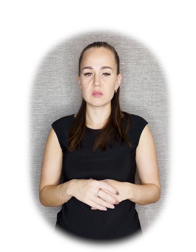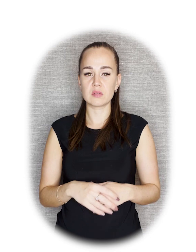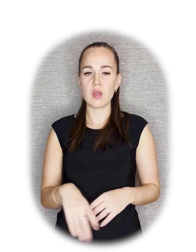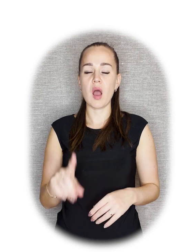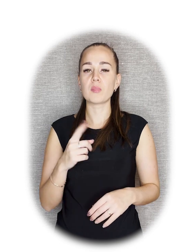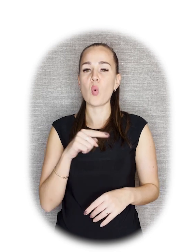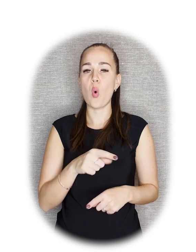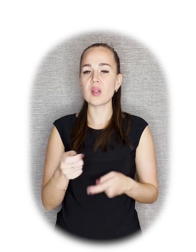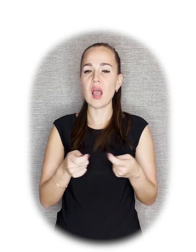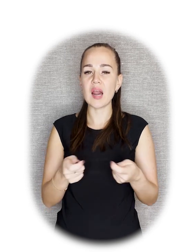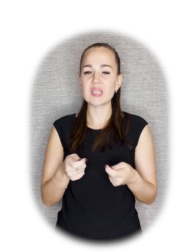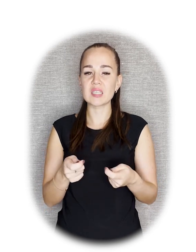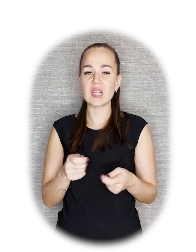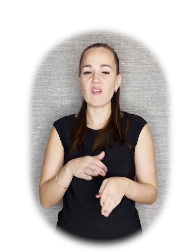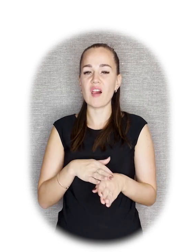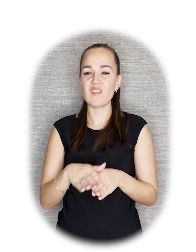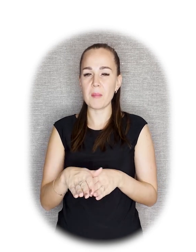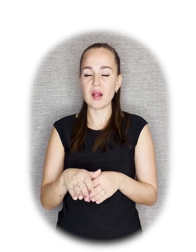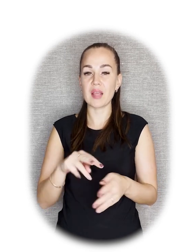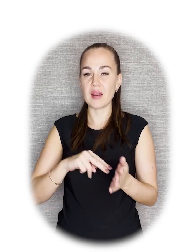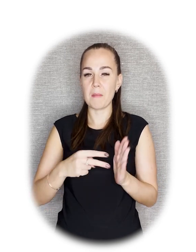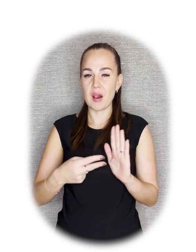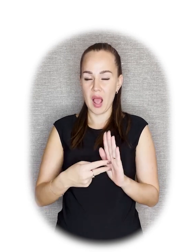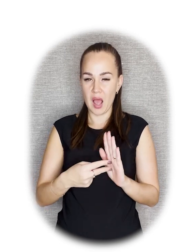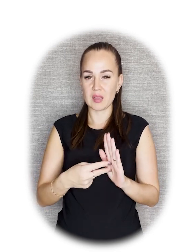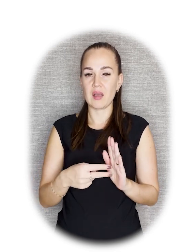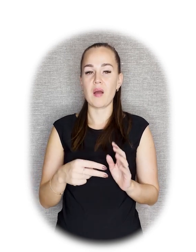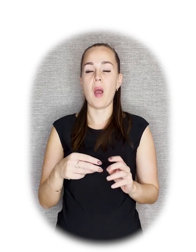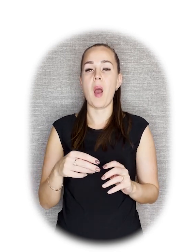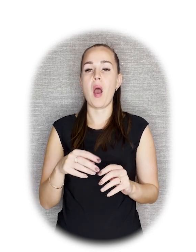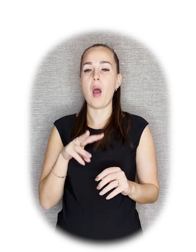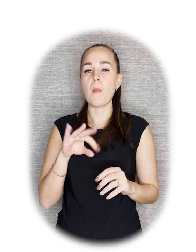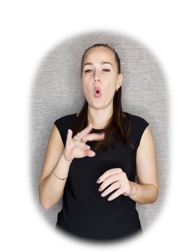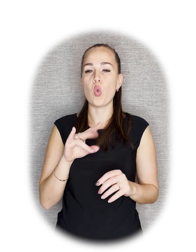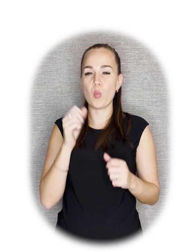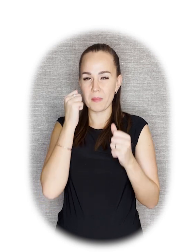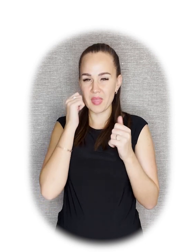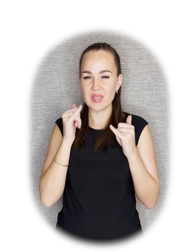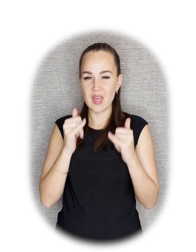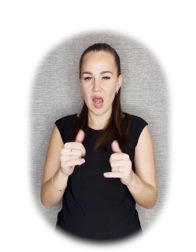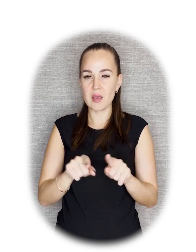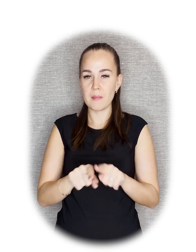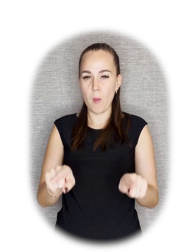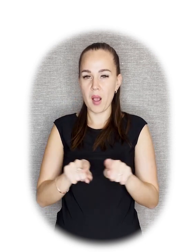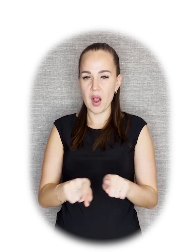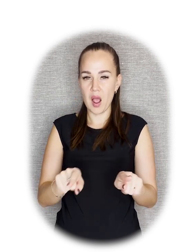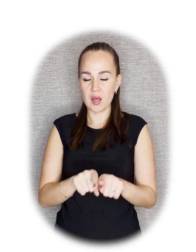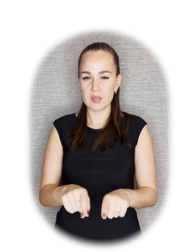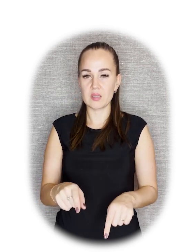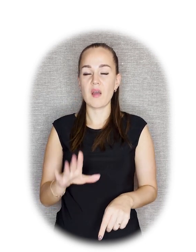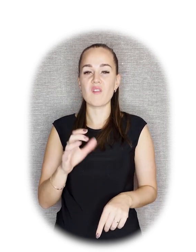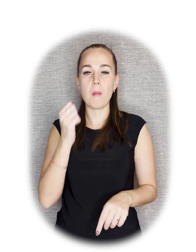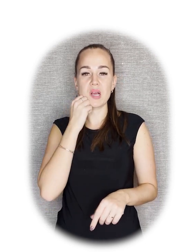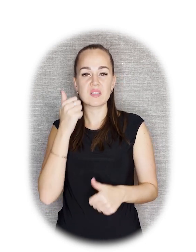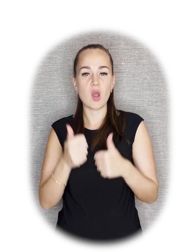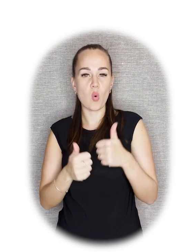координировал выполнение плана монументальной пропаганды в Петрограде на первом этапе. То есть в Москве конкурс